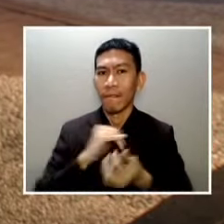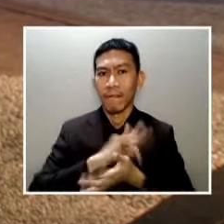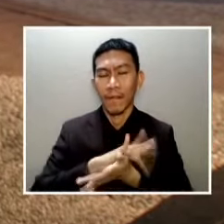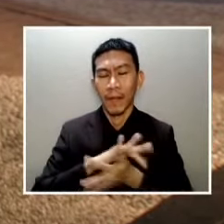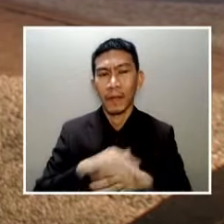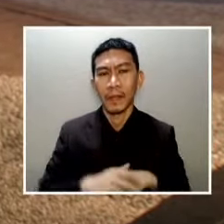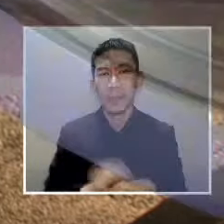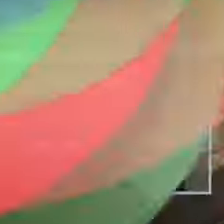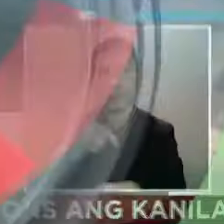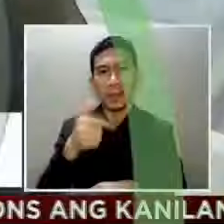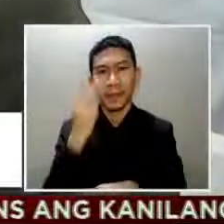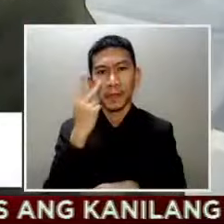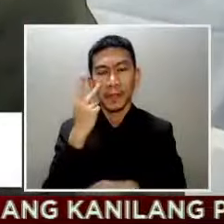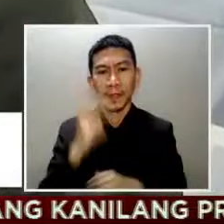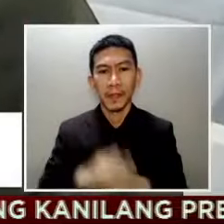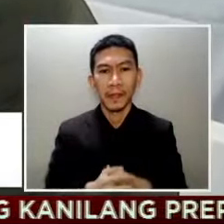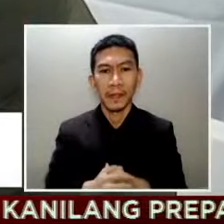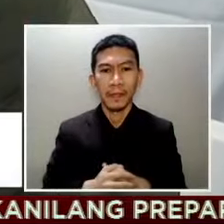Manotok